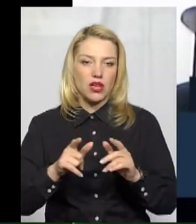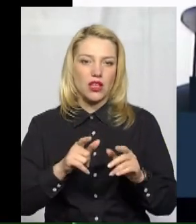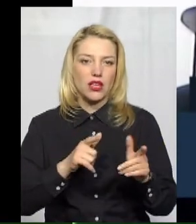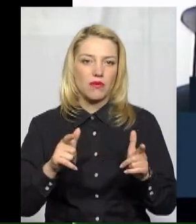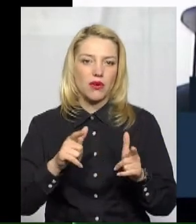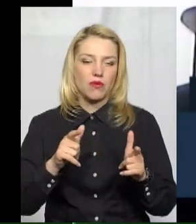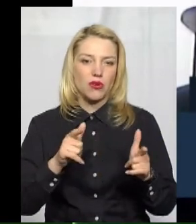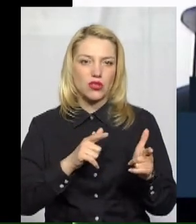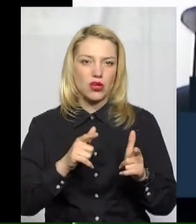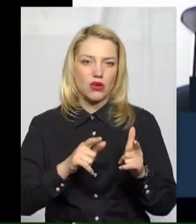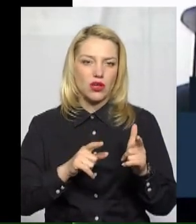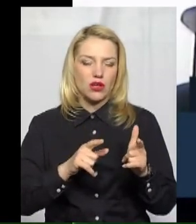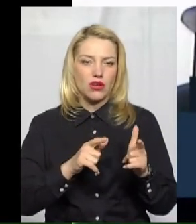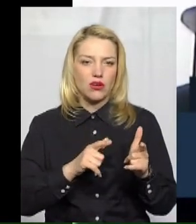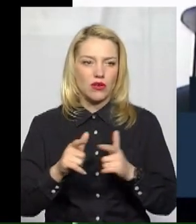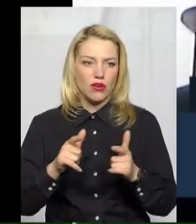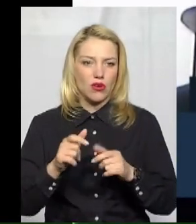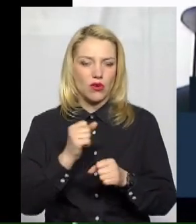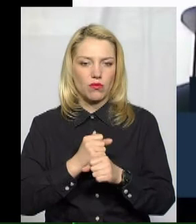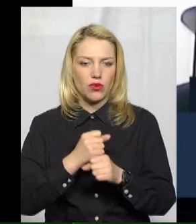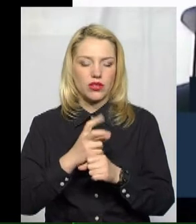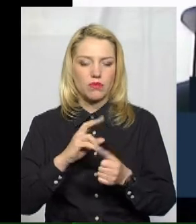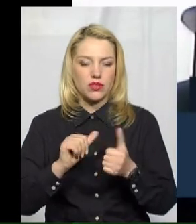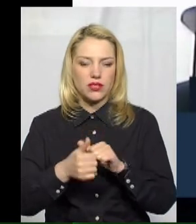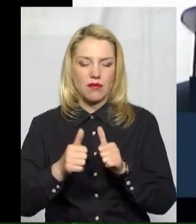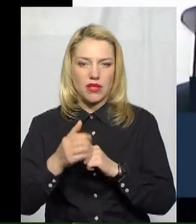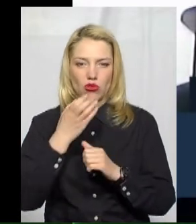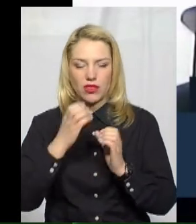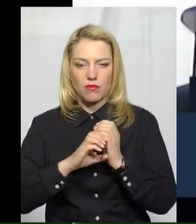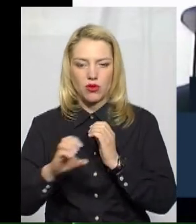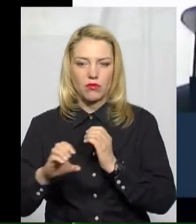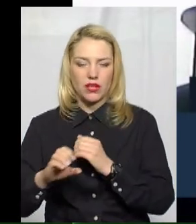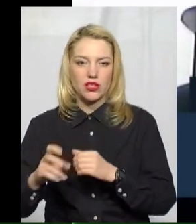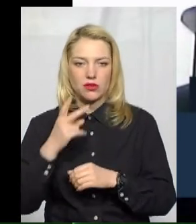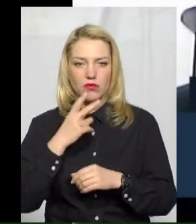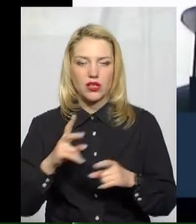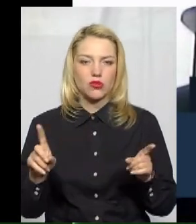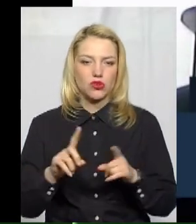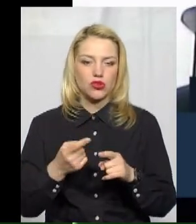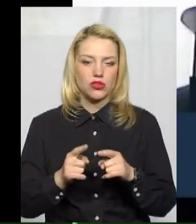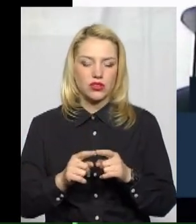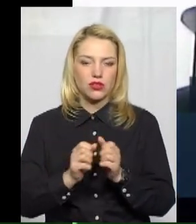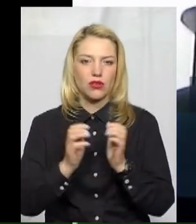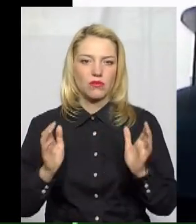по заміні тепломереж, але на сьогоднішній ми бачимо, що ті об'єми, які ми планували